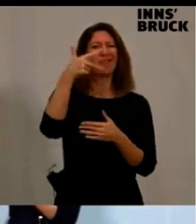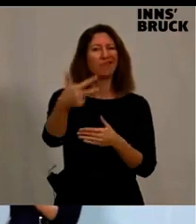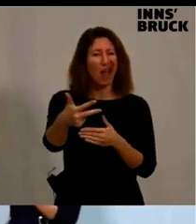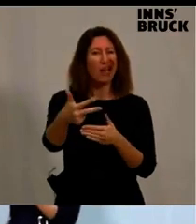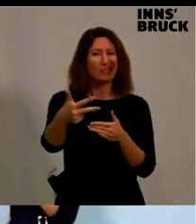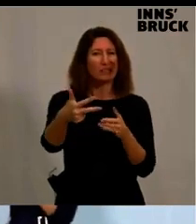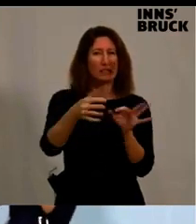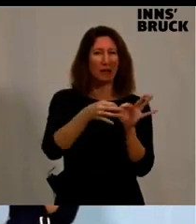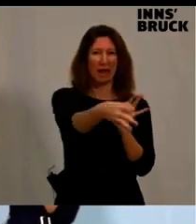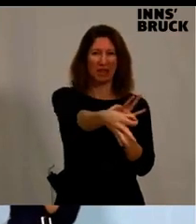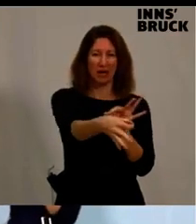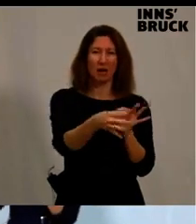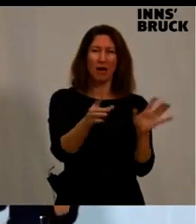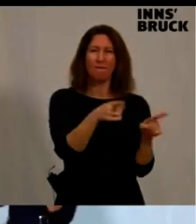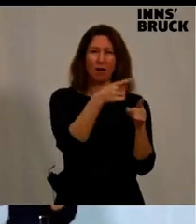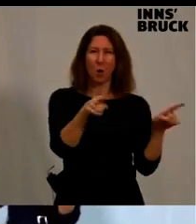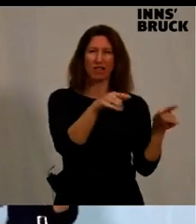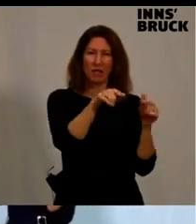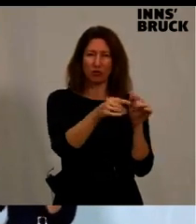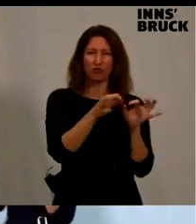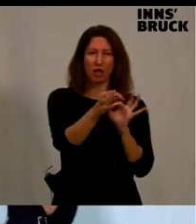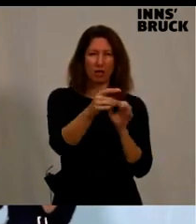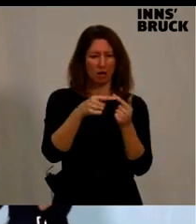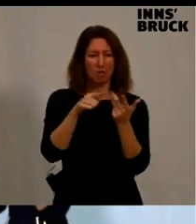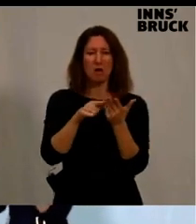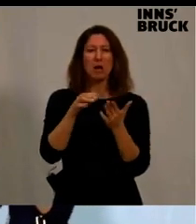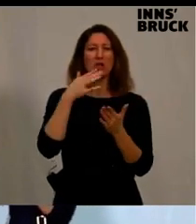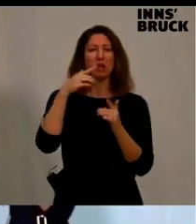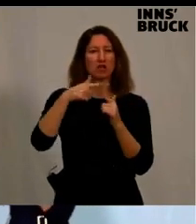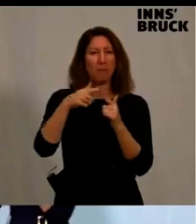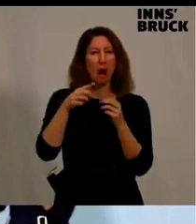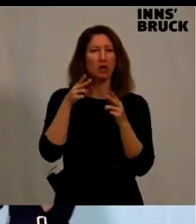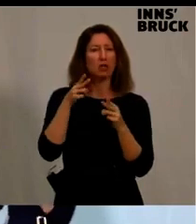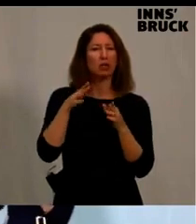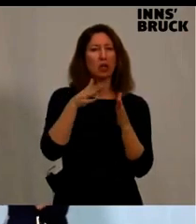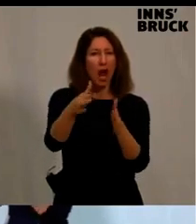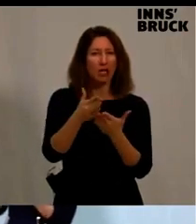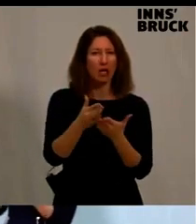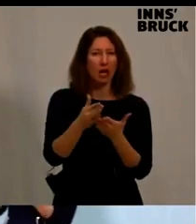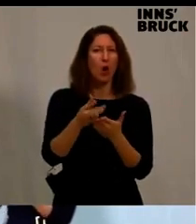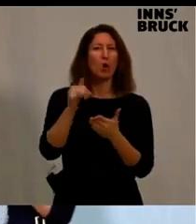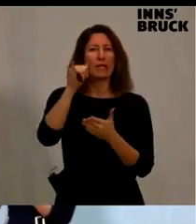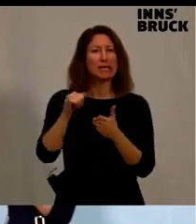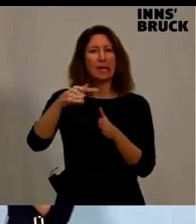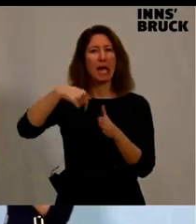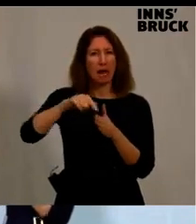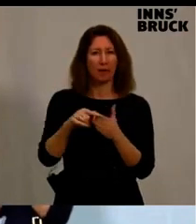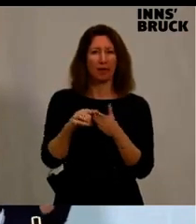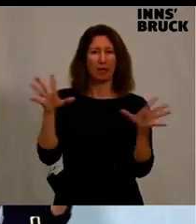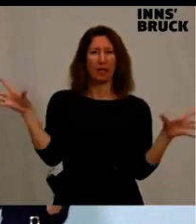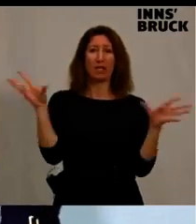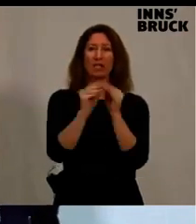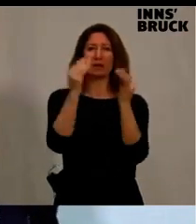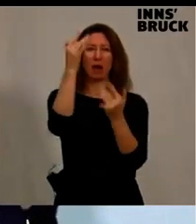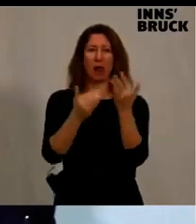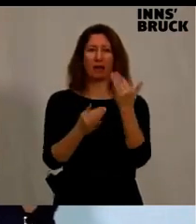-Korzholz-Straße, 160 Meter Tschambler-Straße, 145 Meter Karl-Ehmler-Straße und 95 Meter Baschberg. Sind